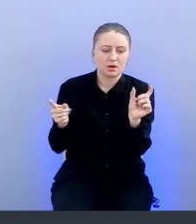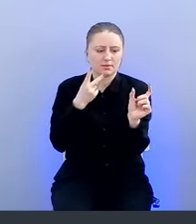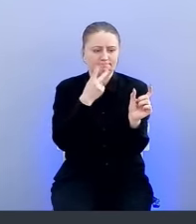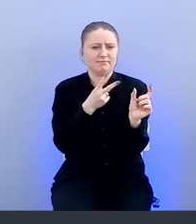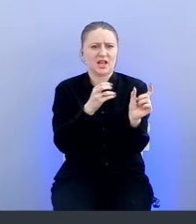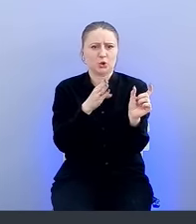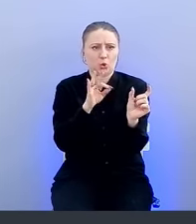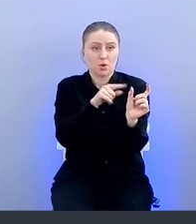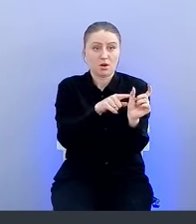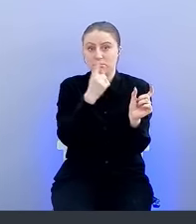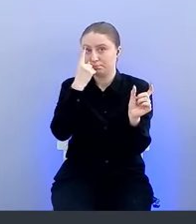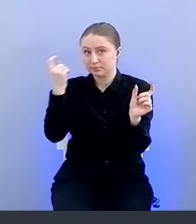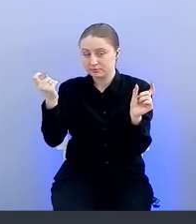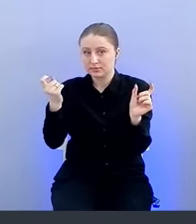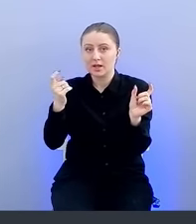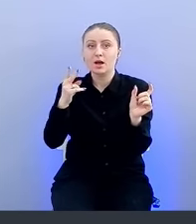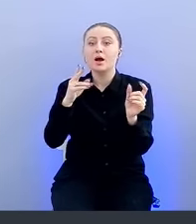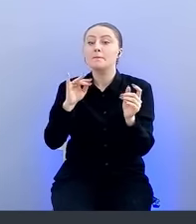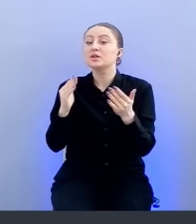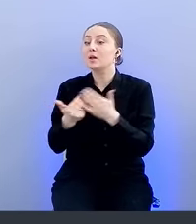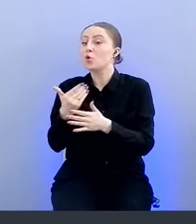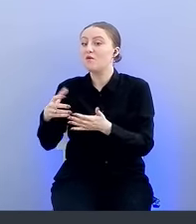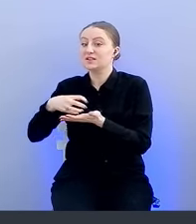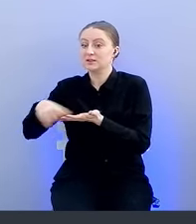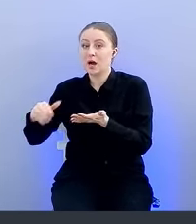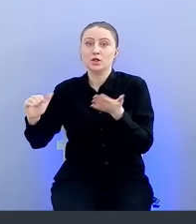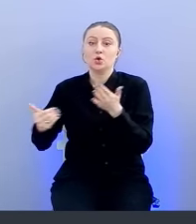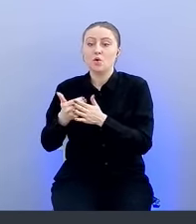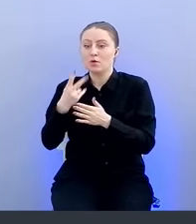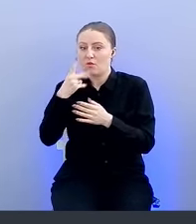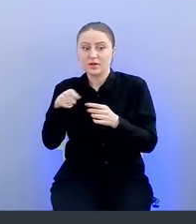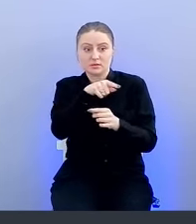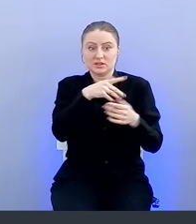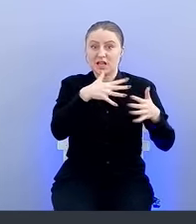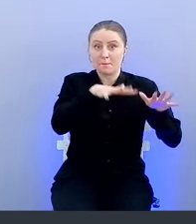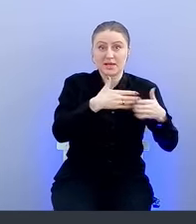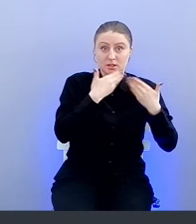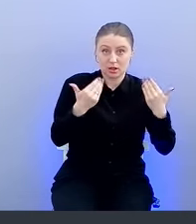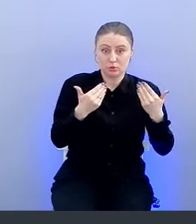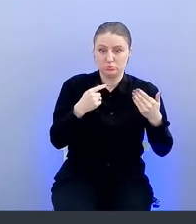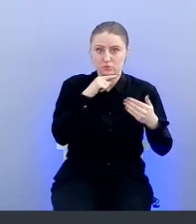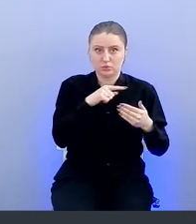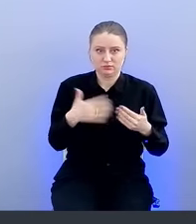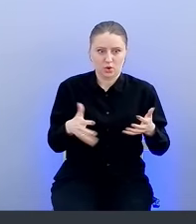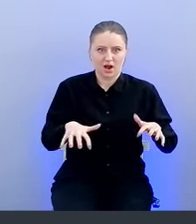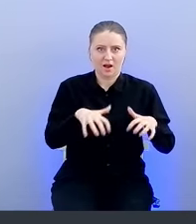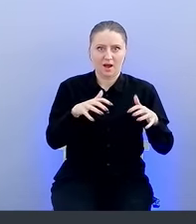при новой версии, там скане нового хэшкомита понимает, что этой уязвимости больше нет, то почему бы ее не закрыть автоматом?